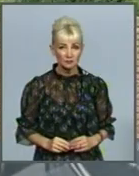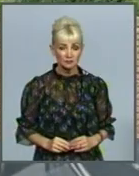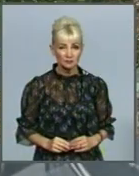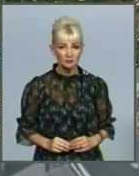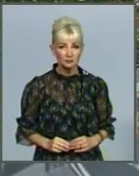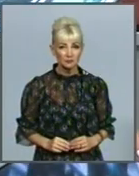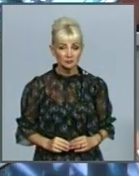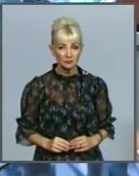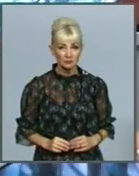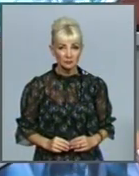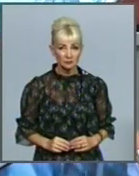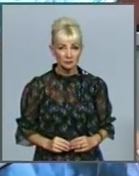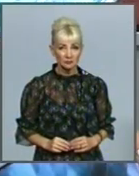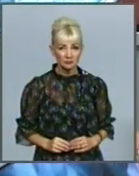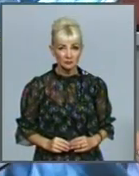Звістя.